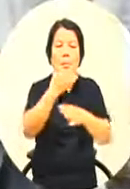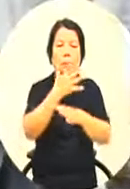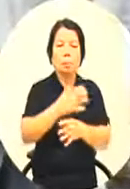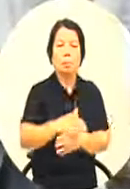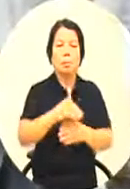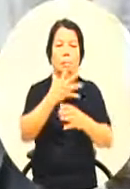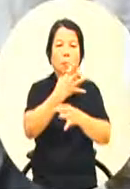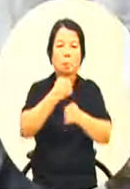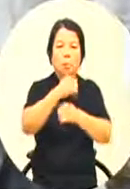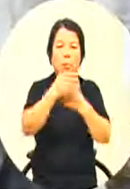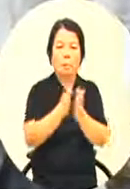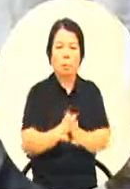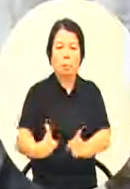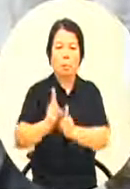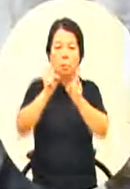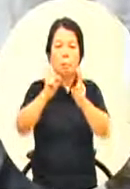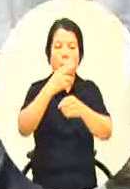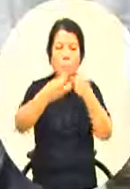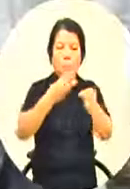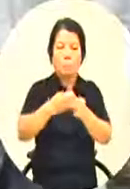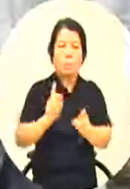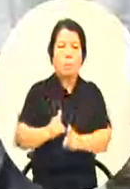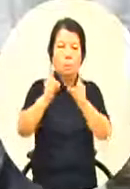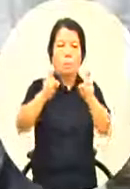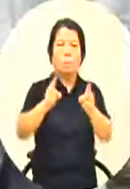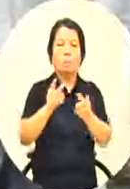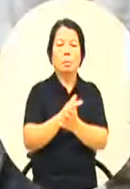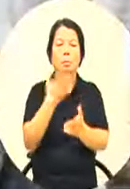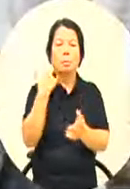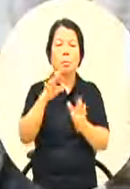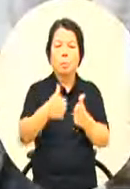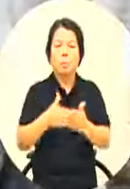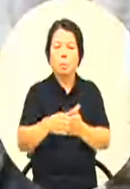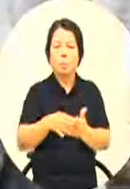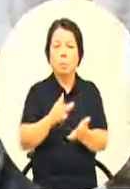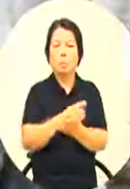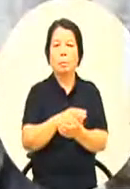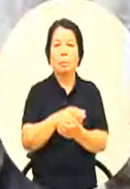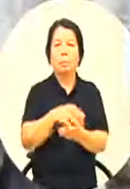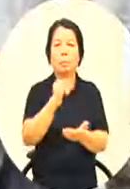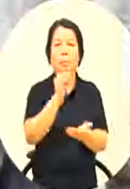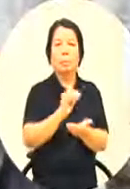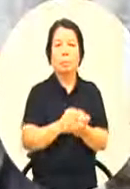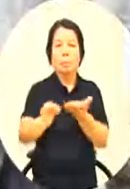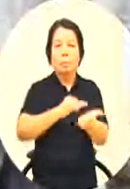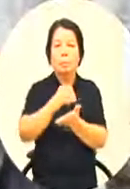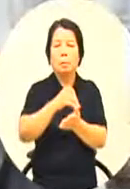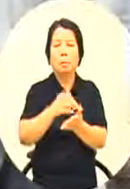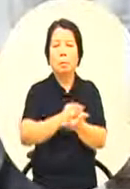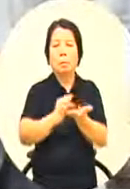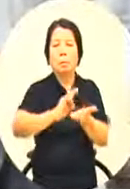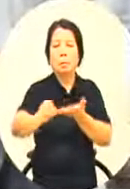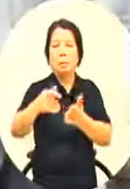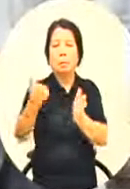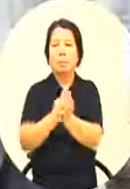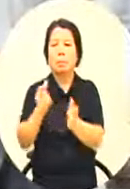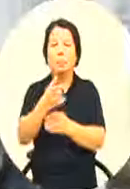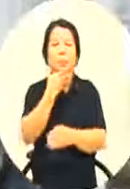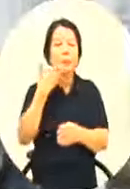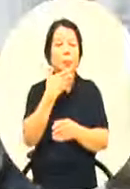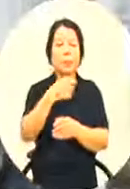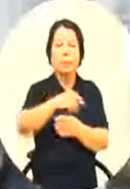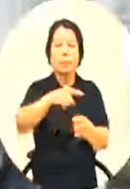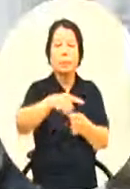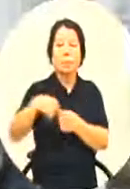错三年又起床我要买回你就买你如果不买你借我你借我贪你借我我